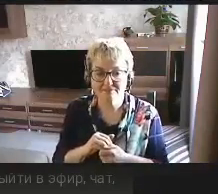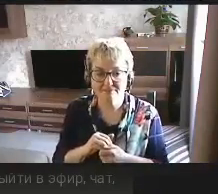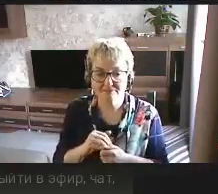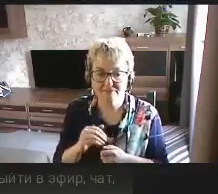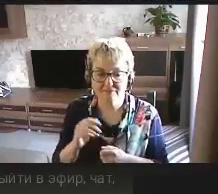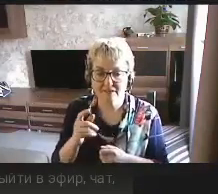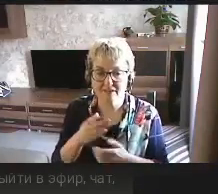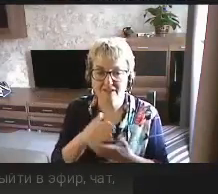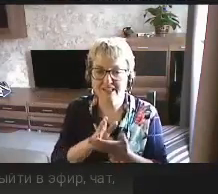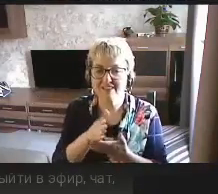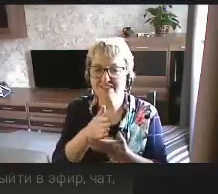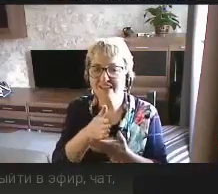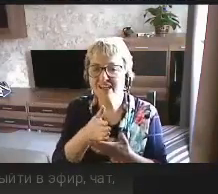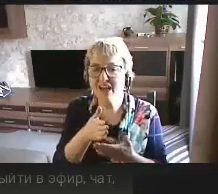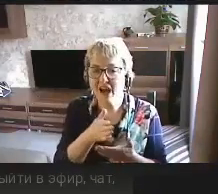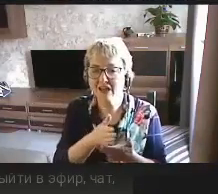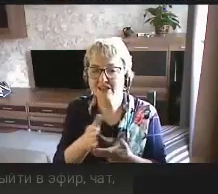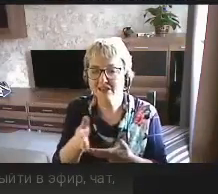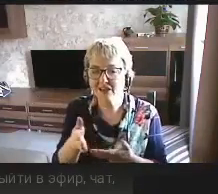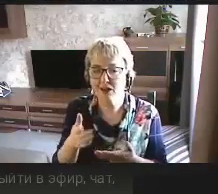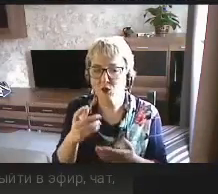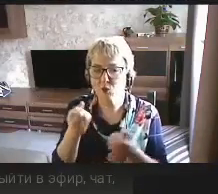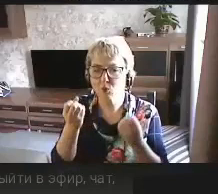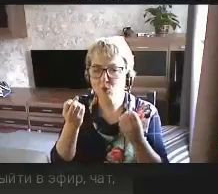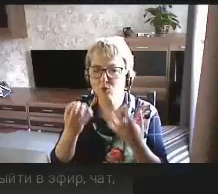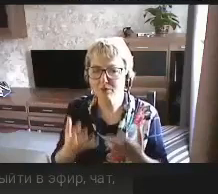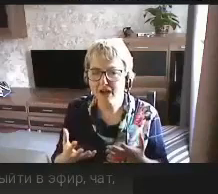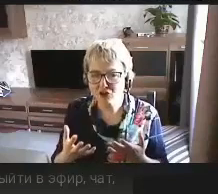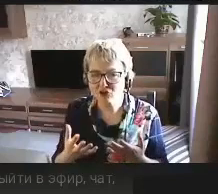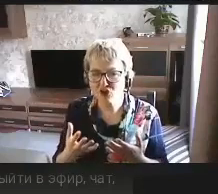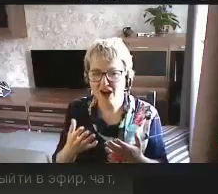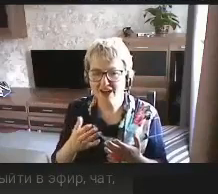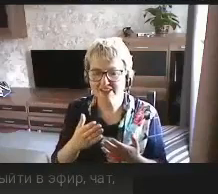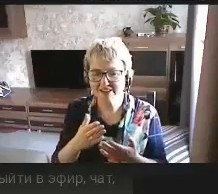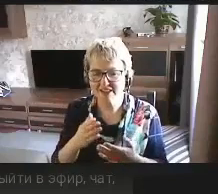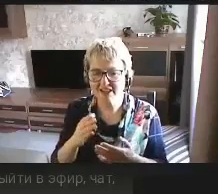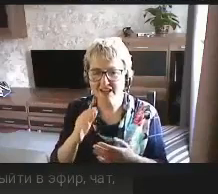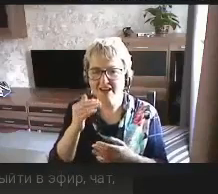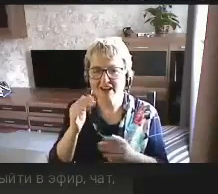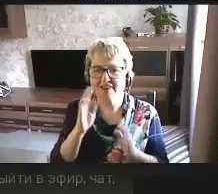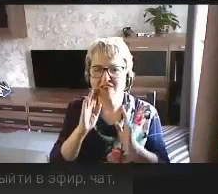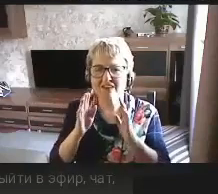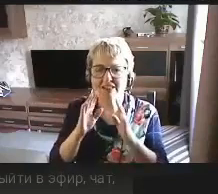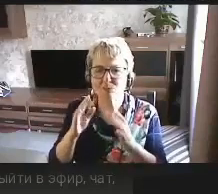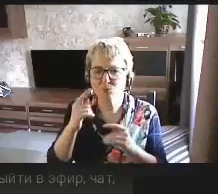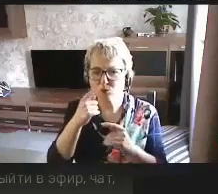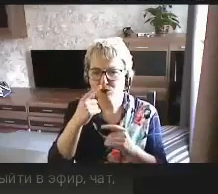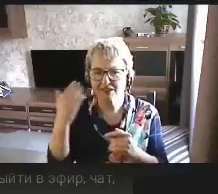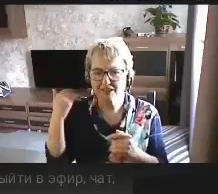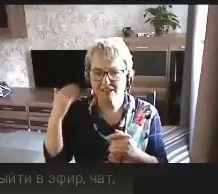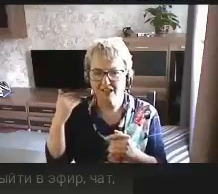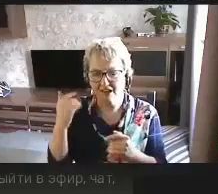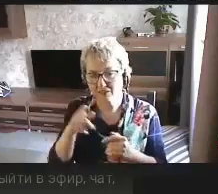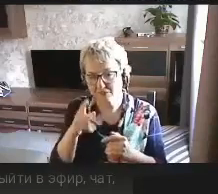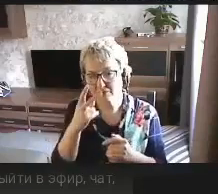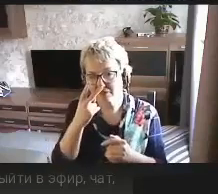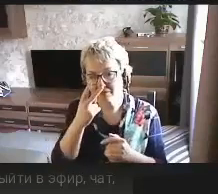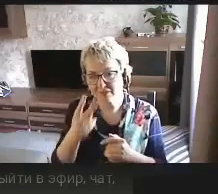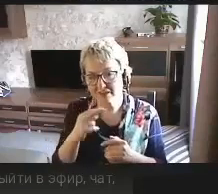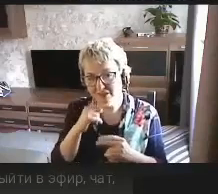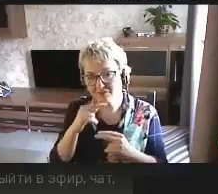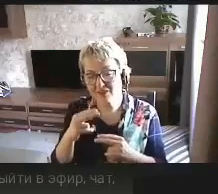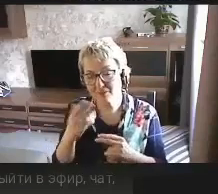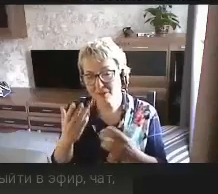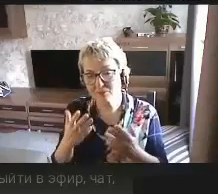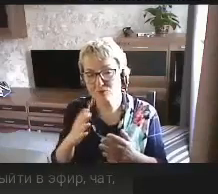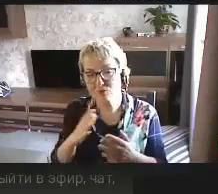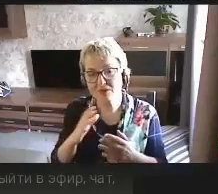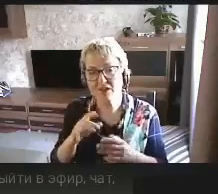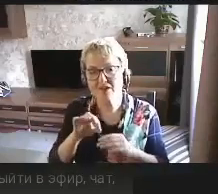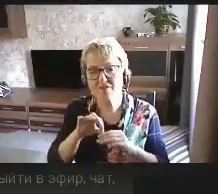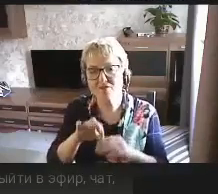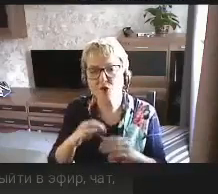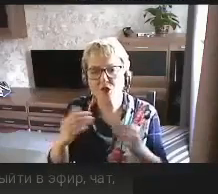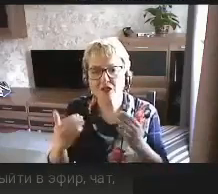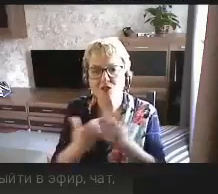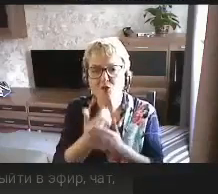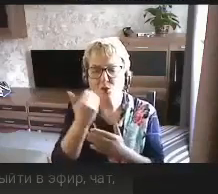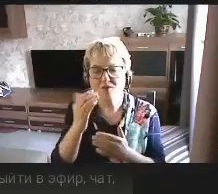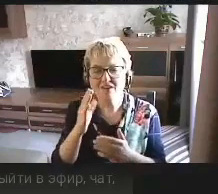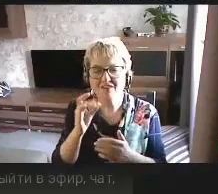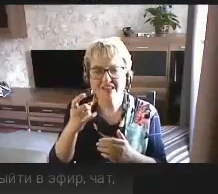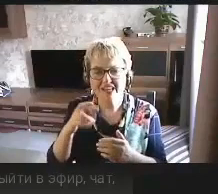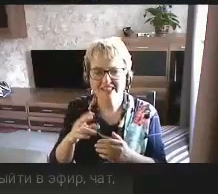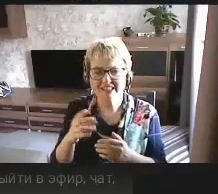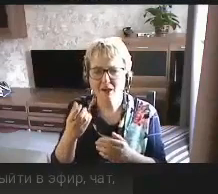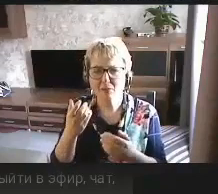Навигация упрощается. Фейсбук недавно, не знаю, обратили ли внимание, ввел новую версию,